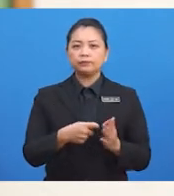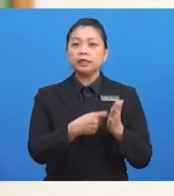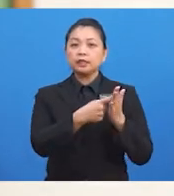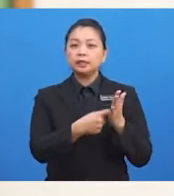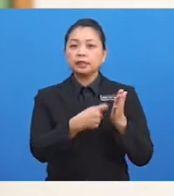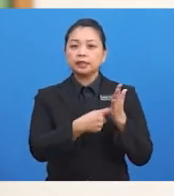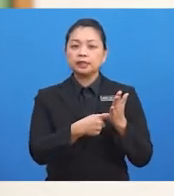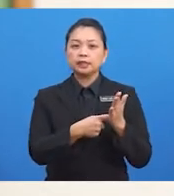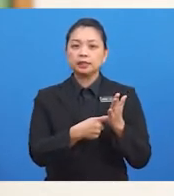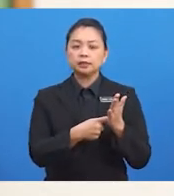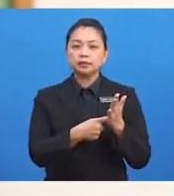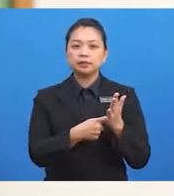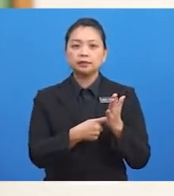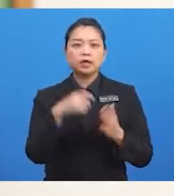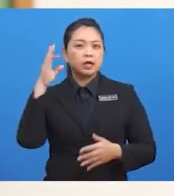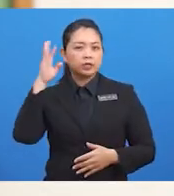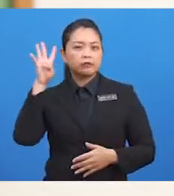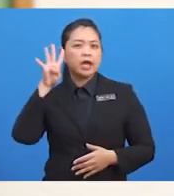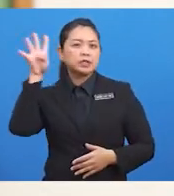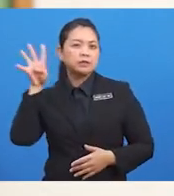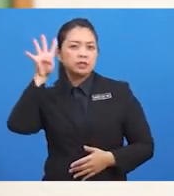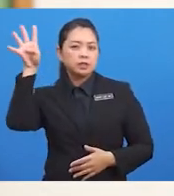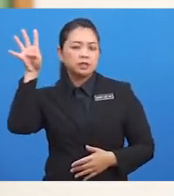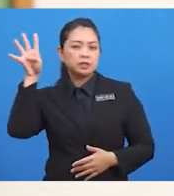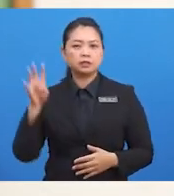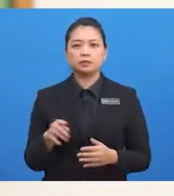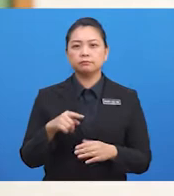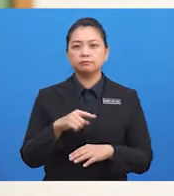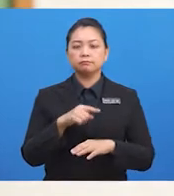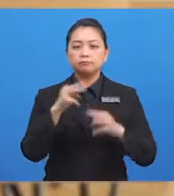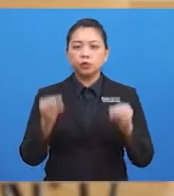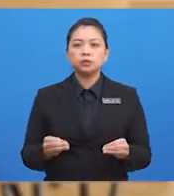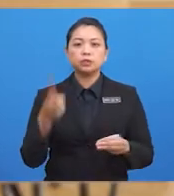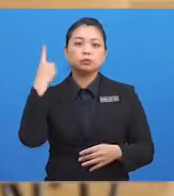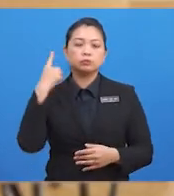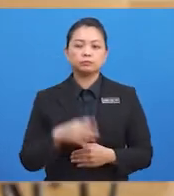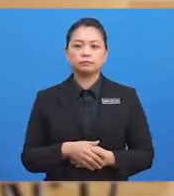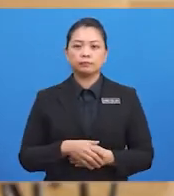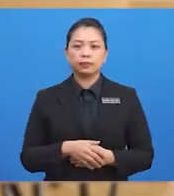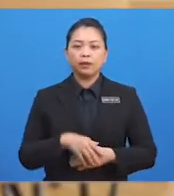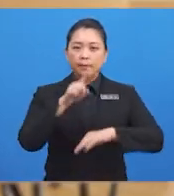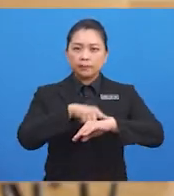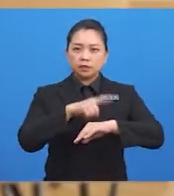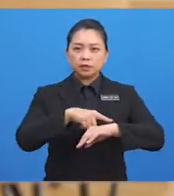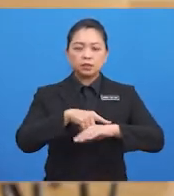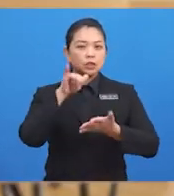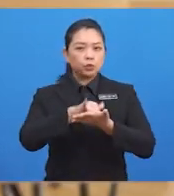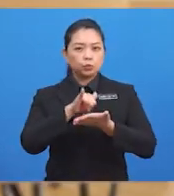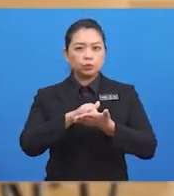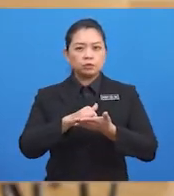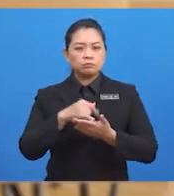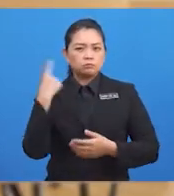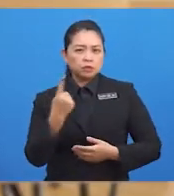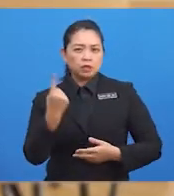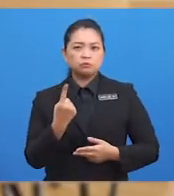kegigihan dan kreativiti daripada manusia zaman prasejarah. Manusia zaman tersebut gigih